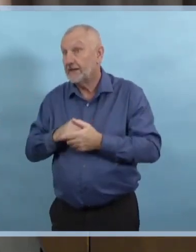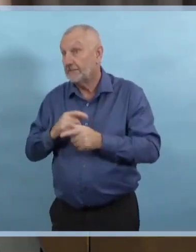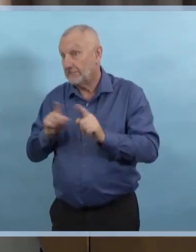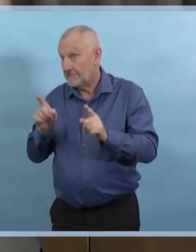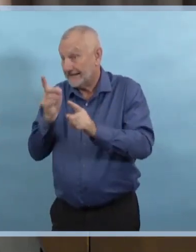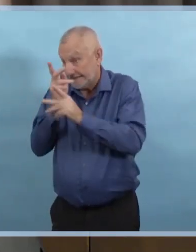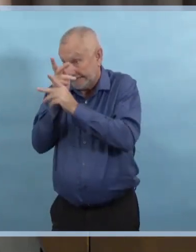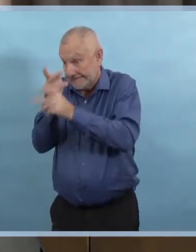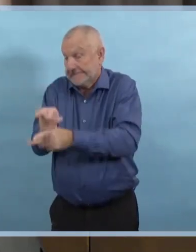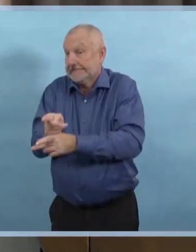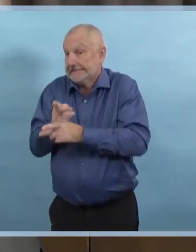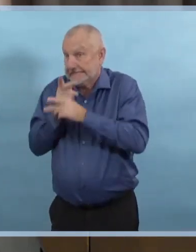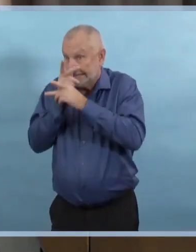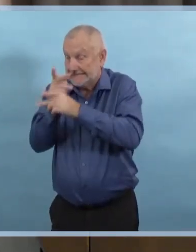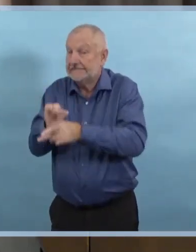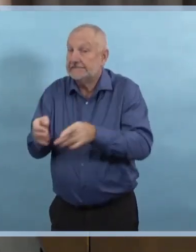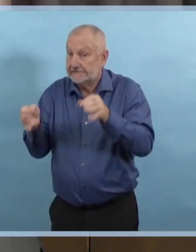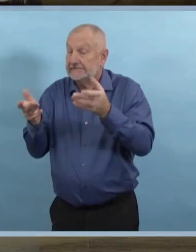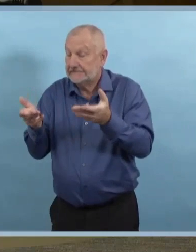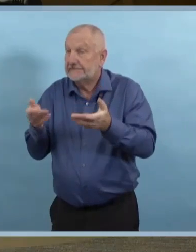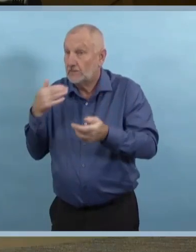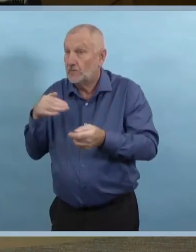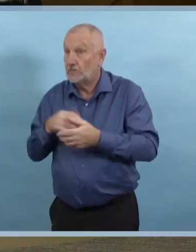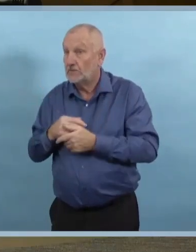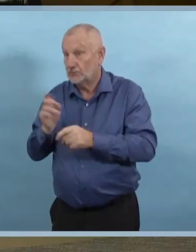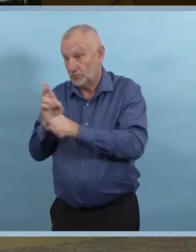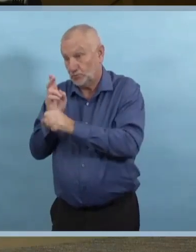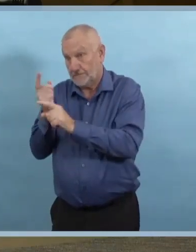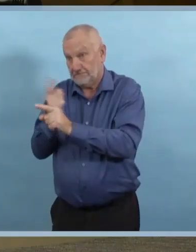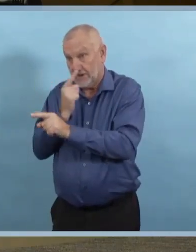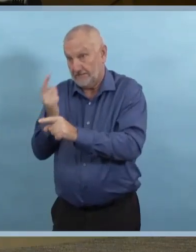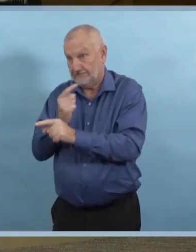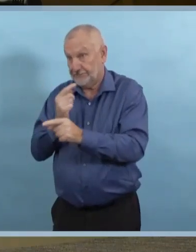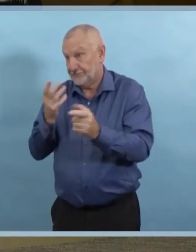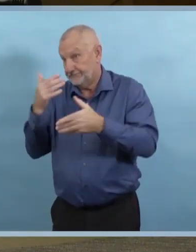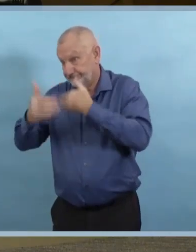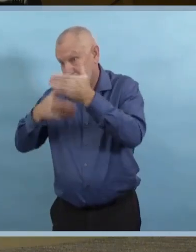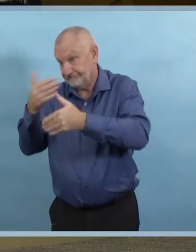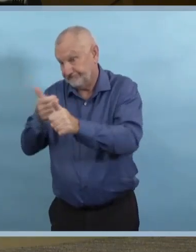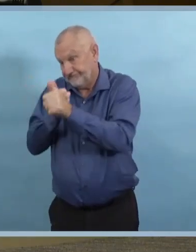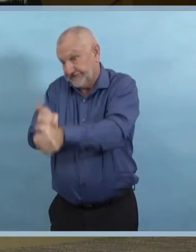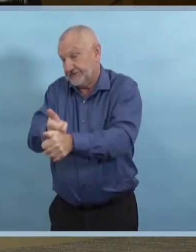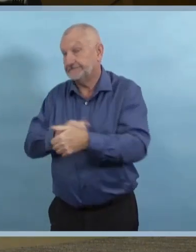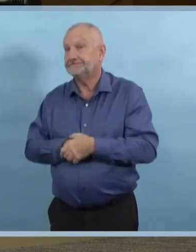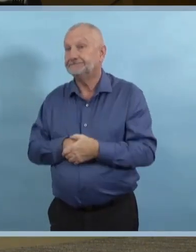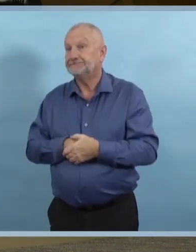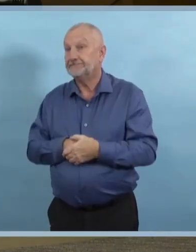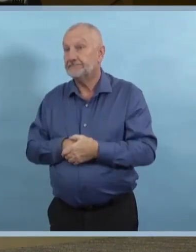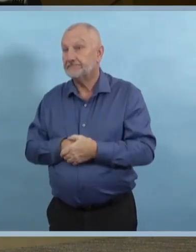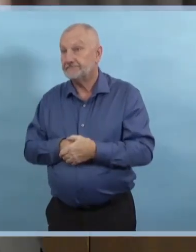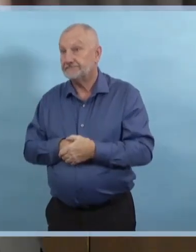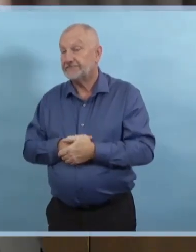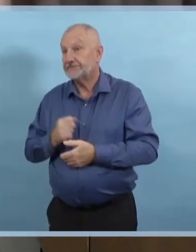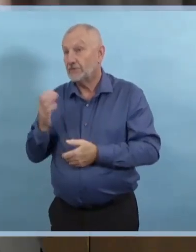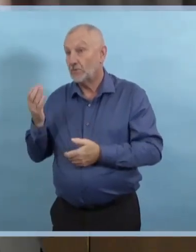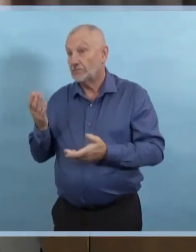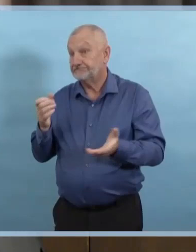Et donc, en ce qui concerne Saint-Boniface, je ne peux pas parler en détail de cela, mais